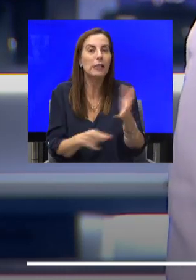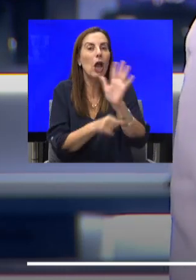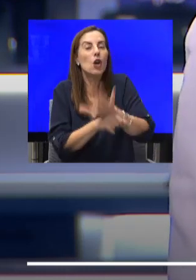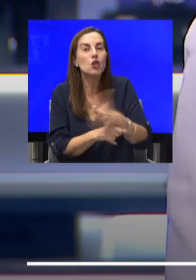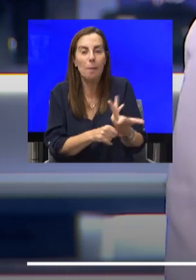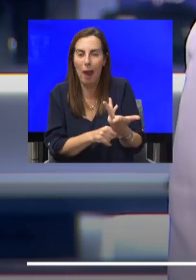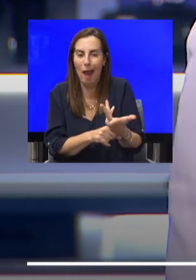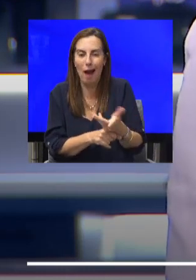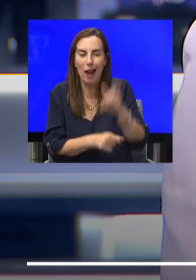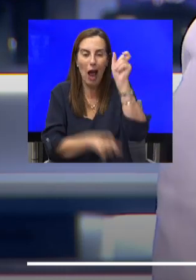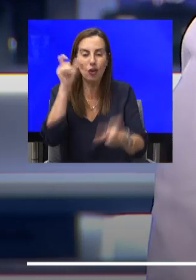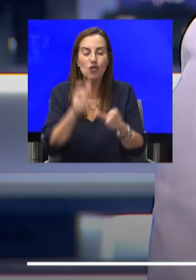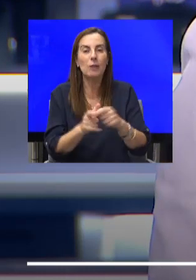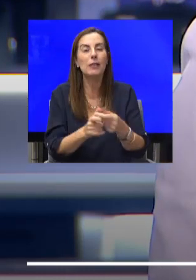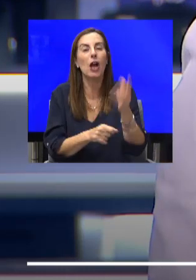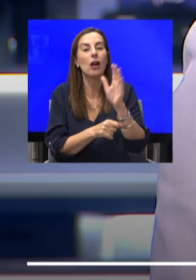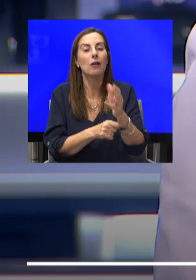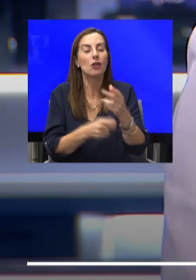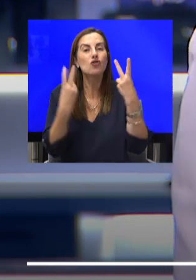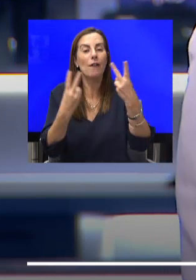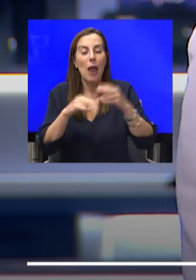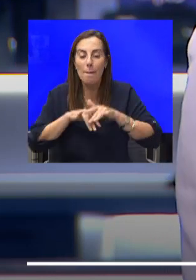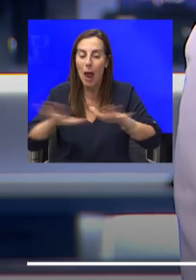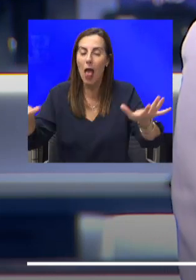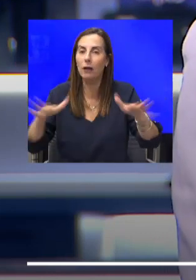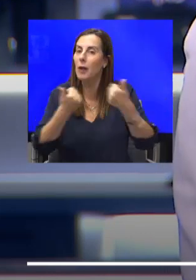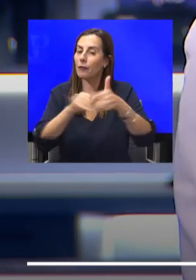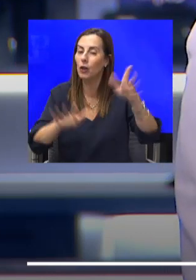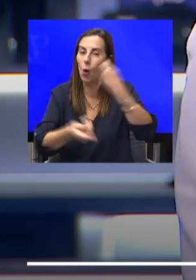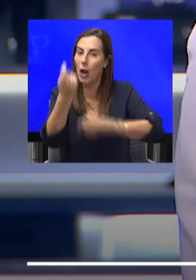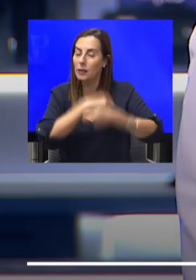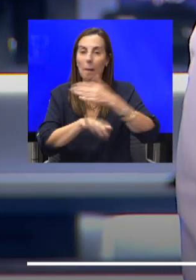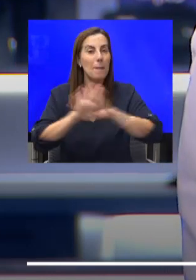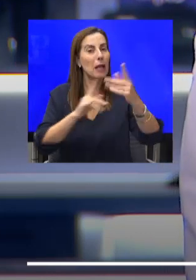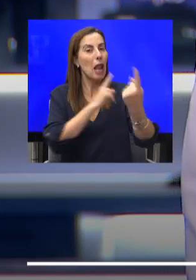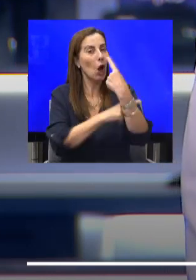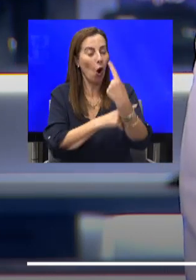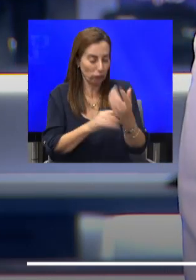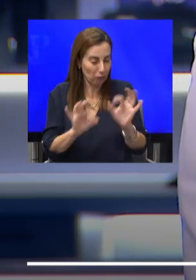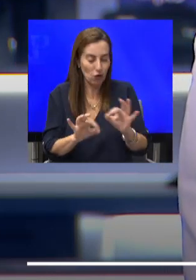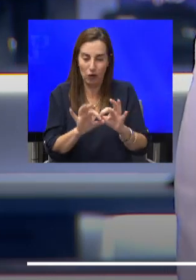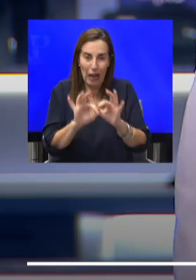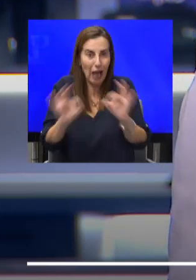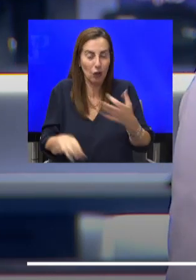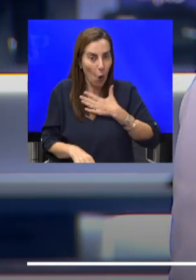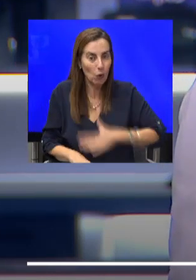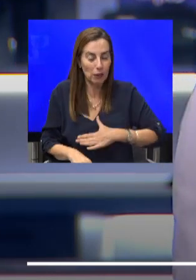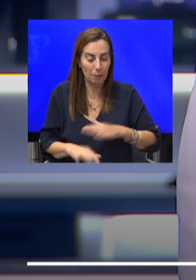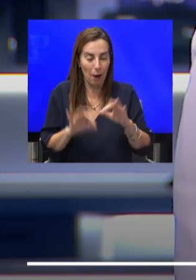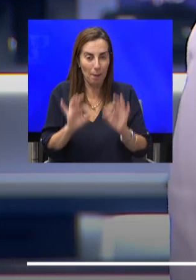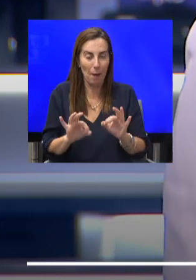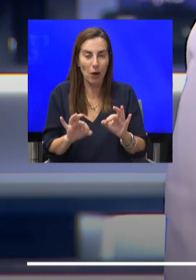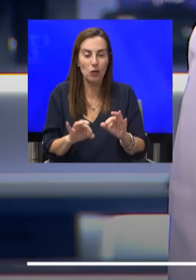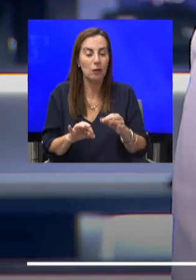הדרישה שלהם, לפתוח את כל העסקים שאינם מקבלים קהל ממש בצד הראשון במהלך אפס, זה אמור לחסוך למשק